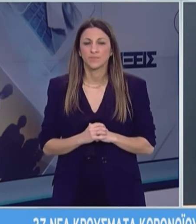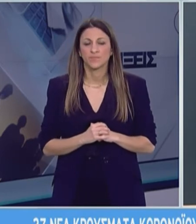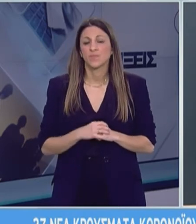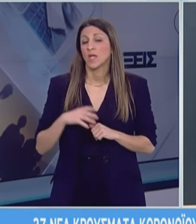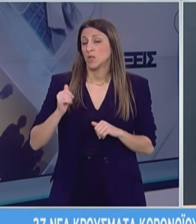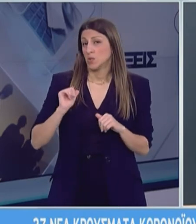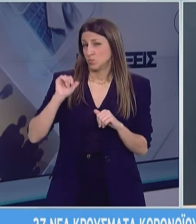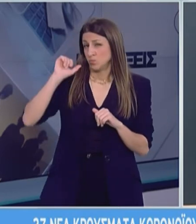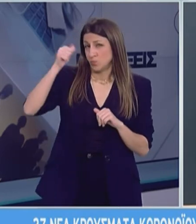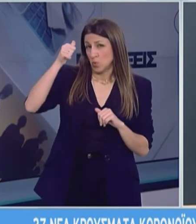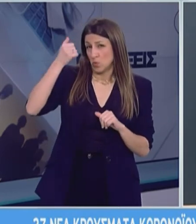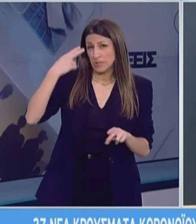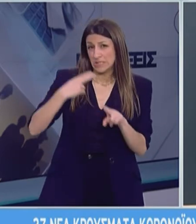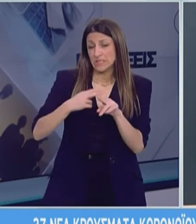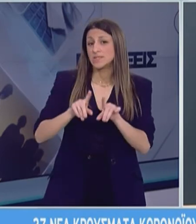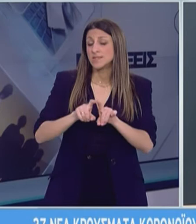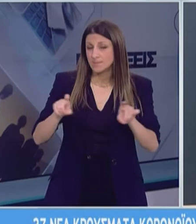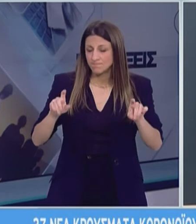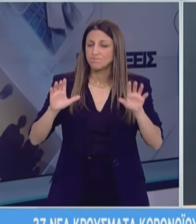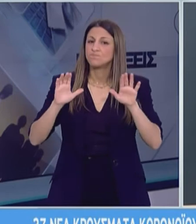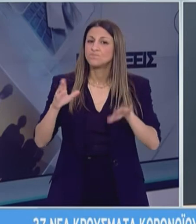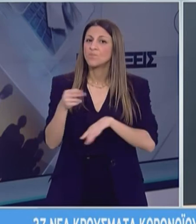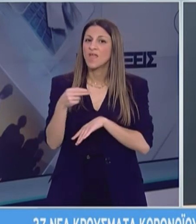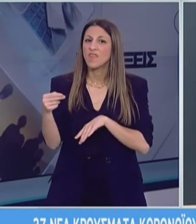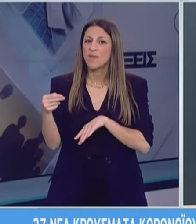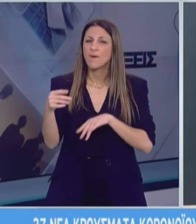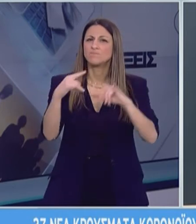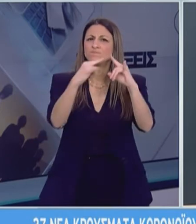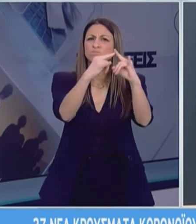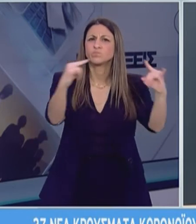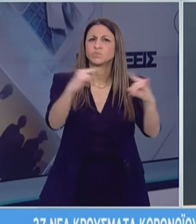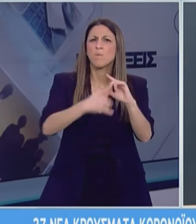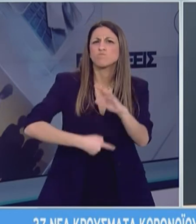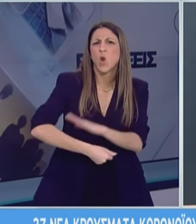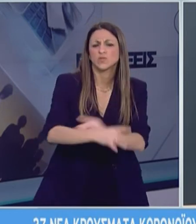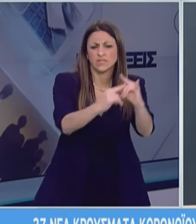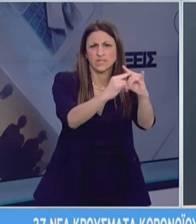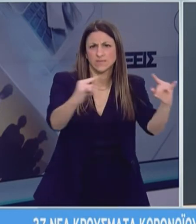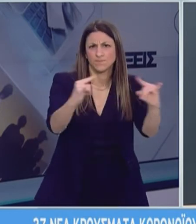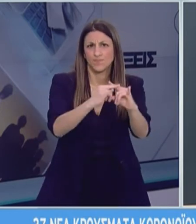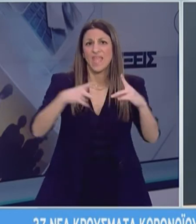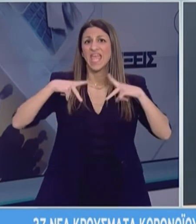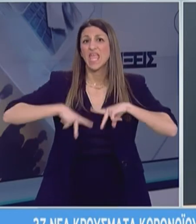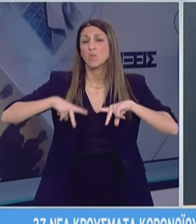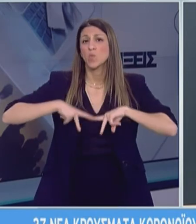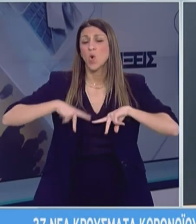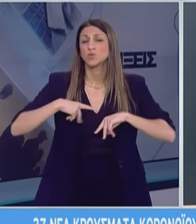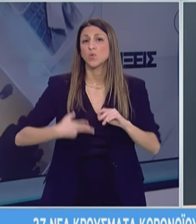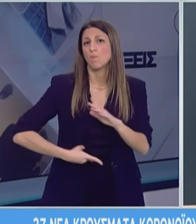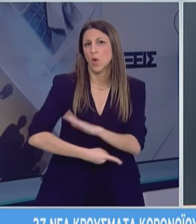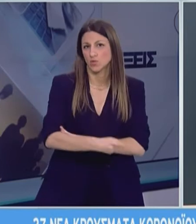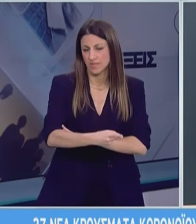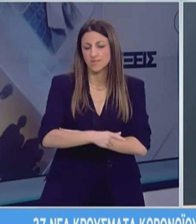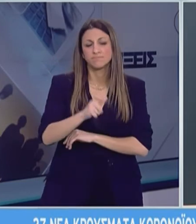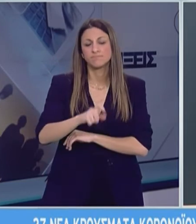γεγονός της ημέρας που αφορά στην δομή της Ριτσόνας με εντολή του Υπουργού Μετανάστευσης και Ασύλου του